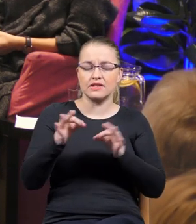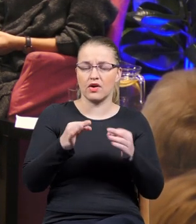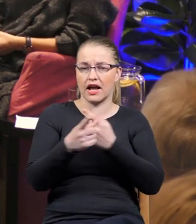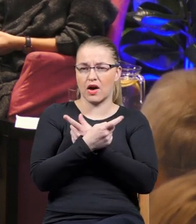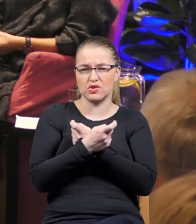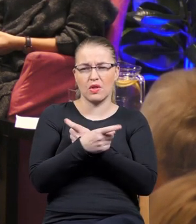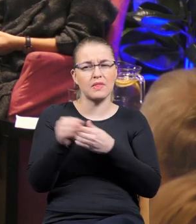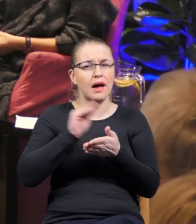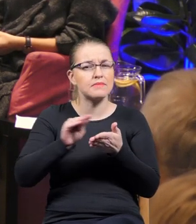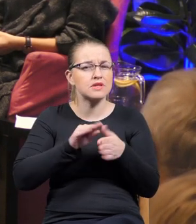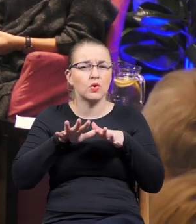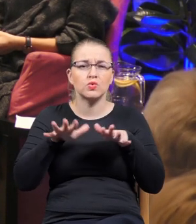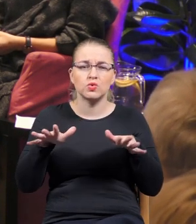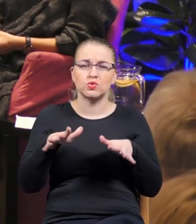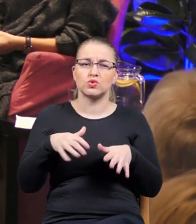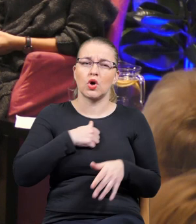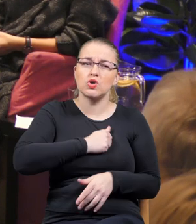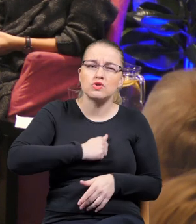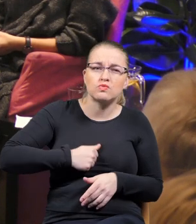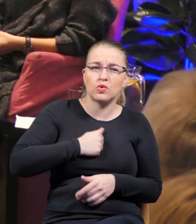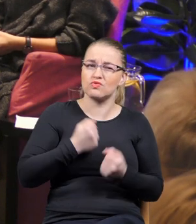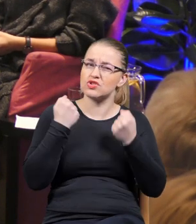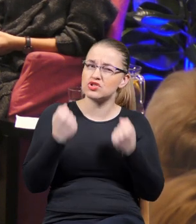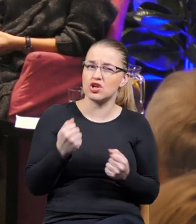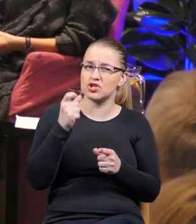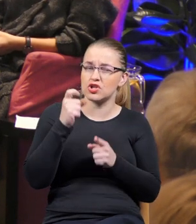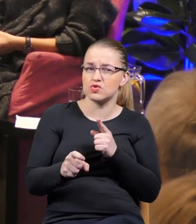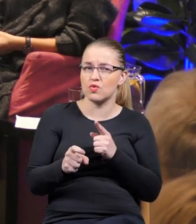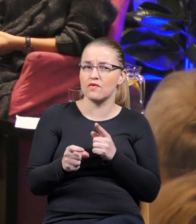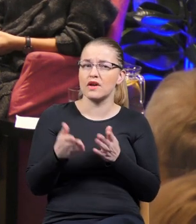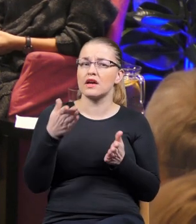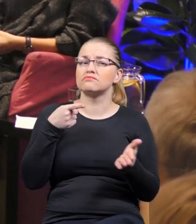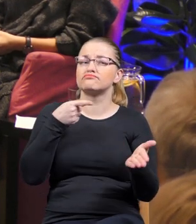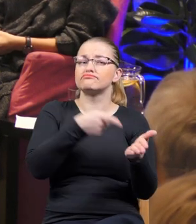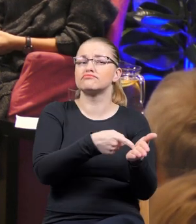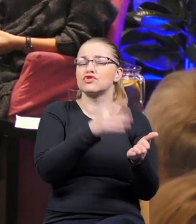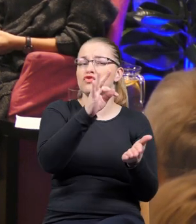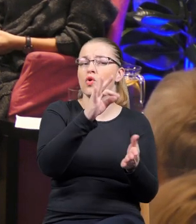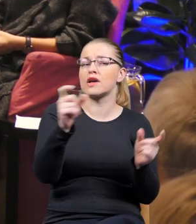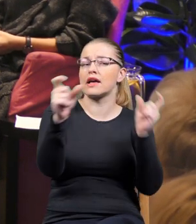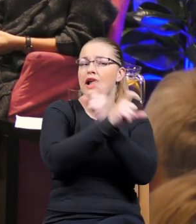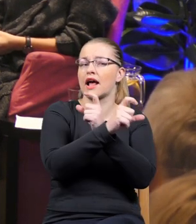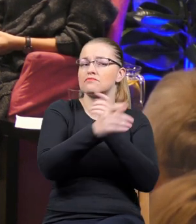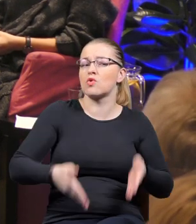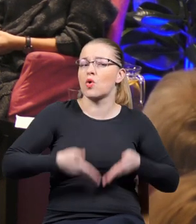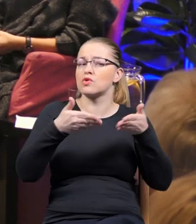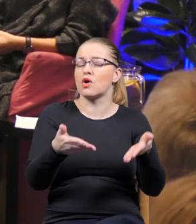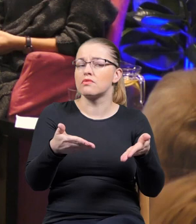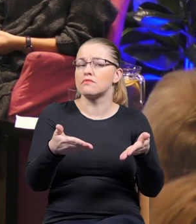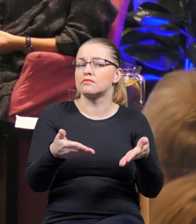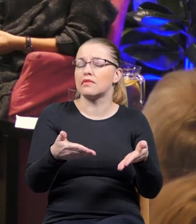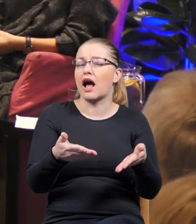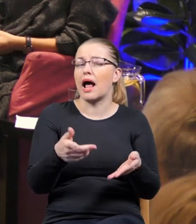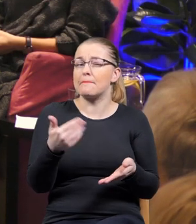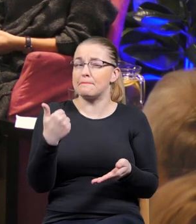ponurych i bardzo ciężkich słów pod adresem kraju, z którego się wywodzisz, ale czy kiedykolwiek